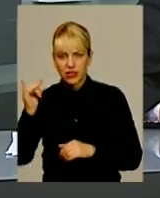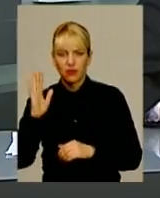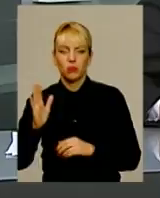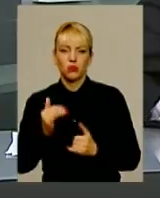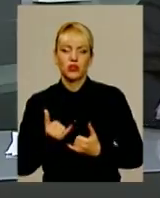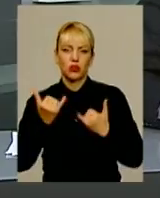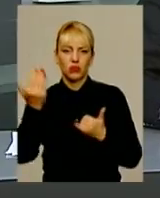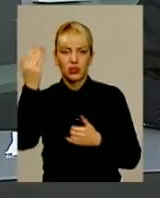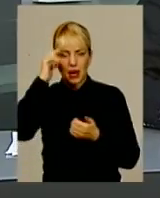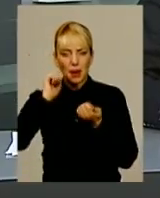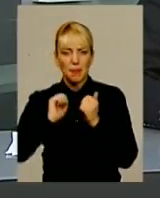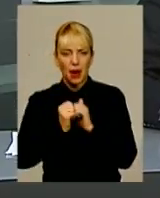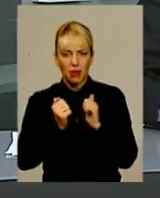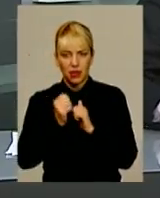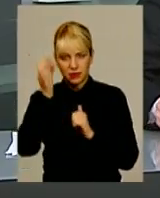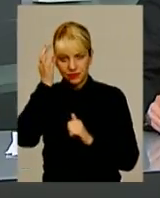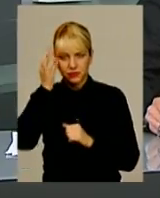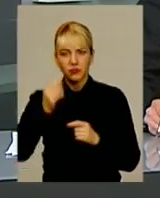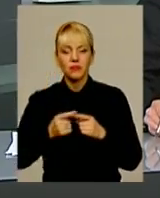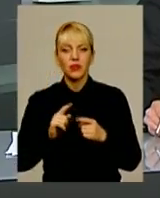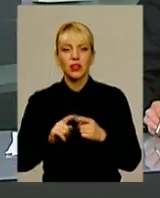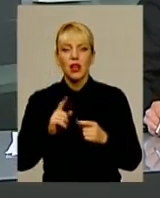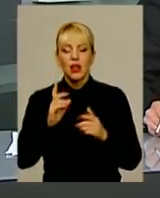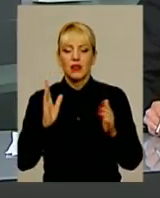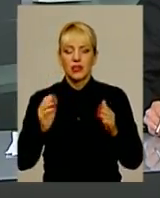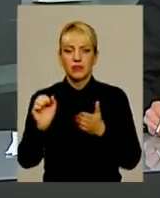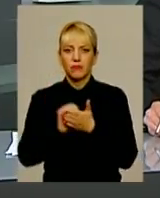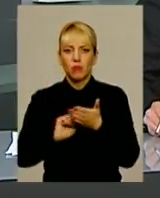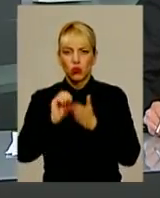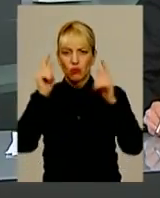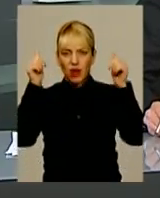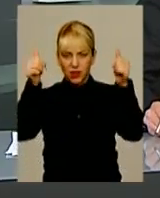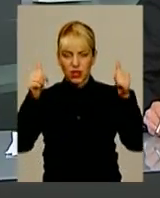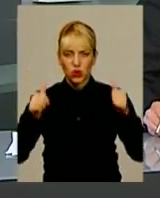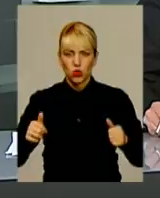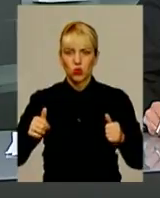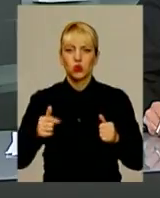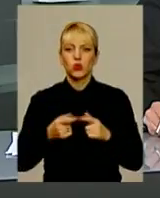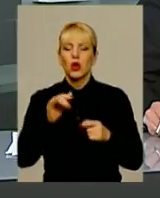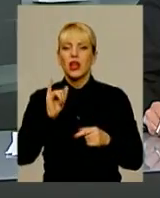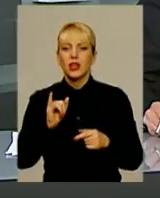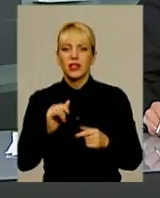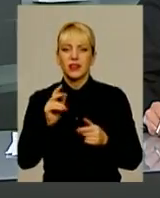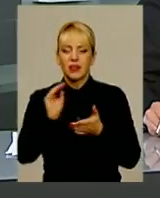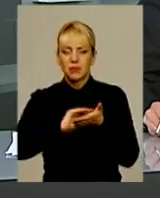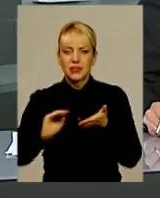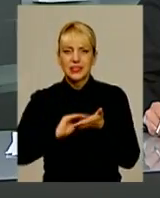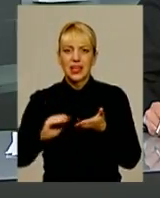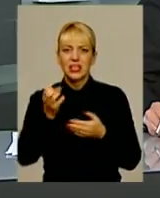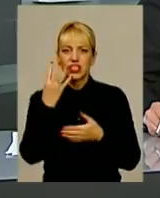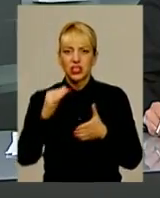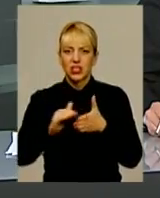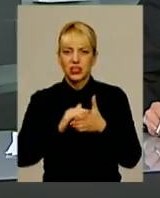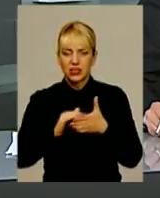каплиці, яку збудували за ініціативи капеланів, вмурували меморіальну дошку, на ній викарбували імена усіх 14 героїв кам